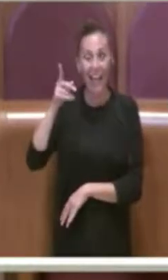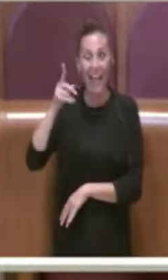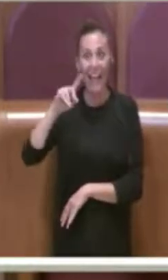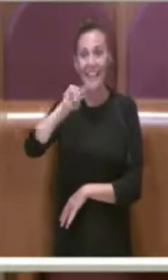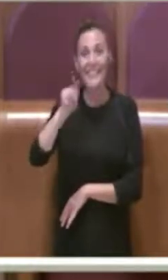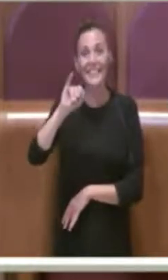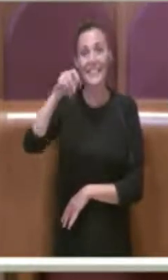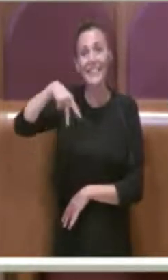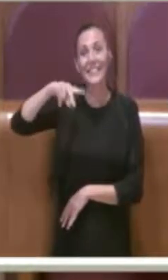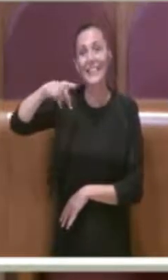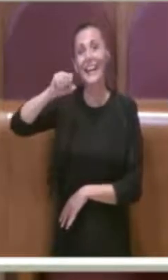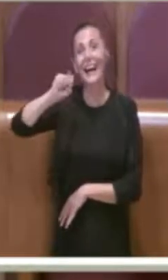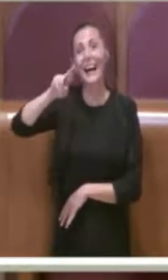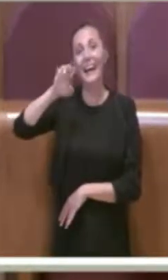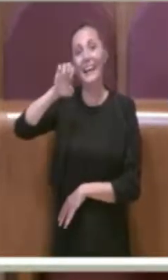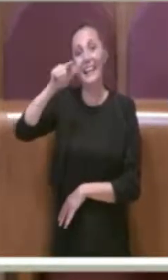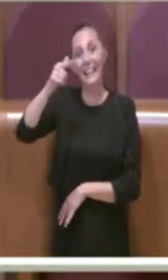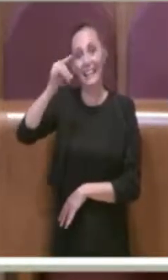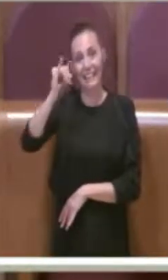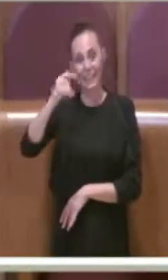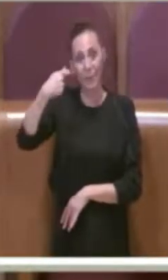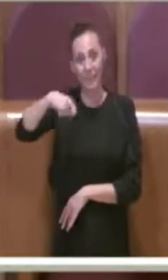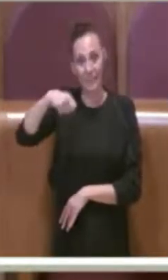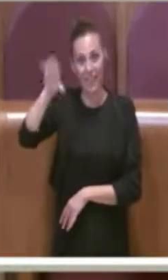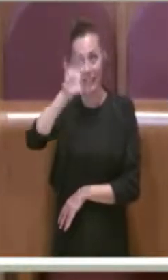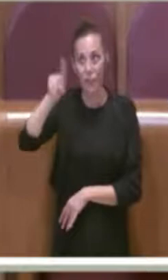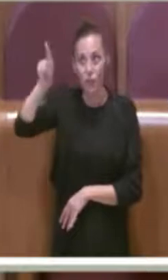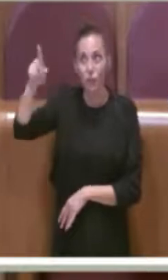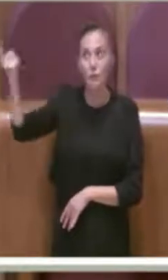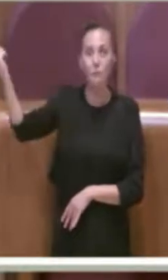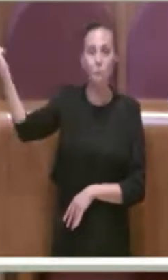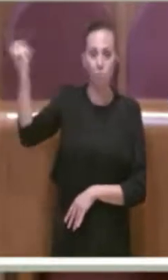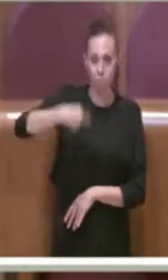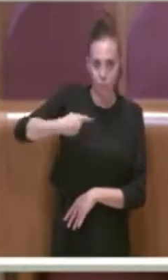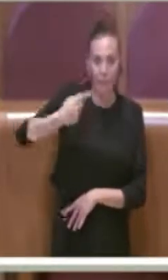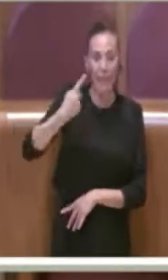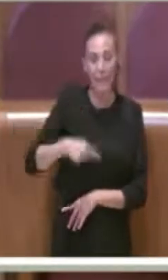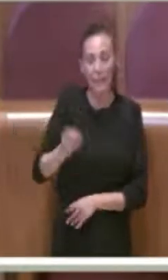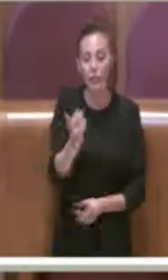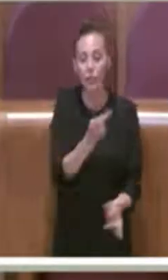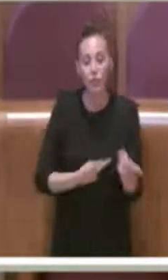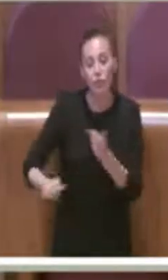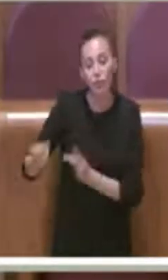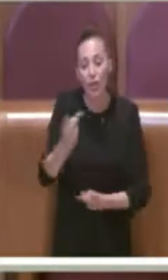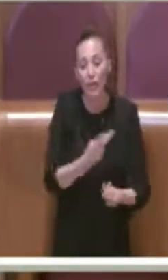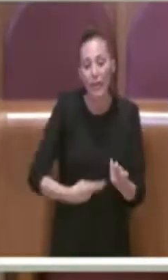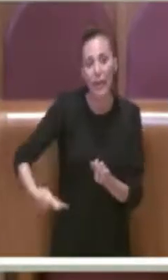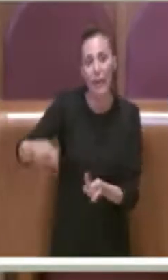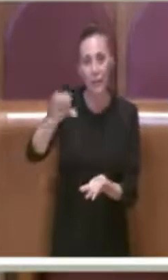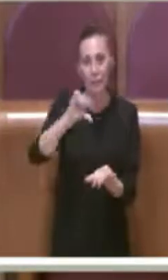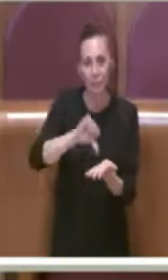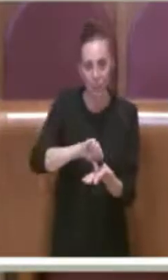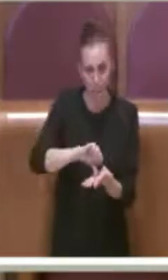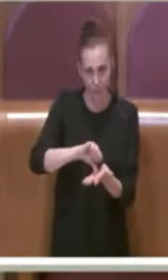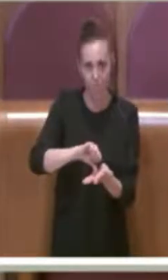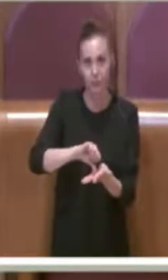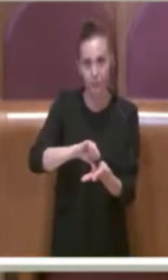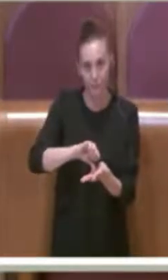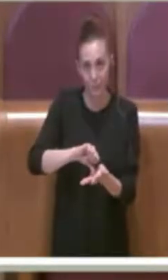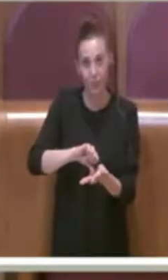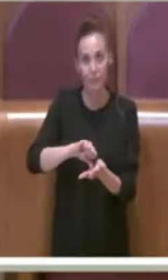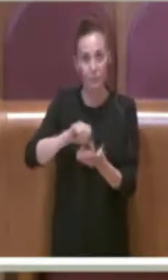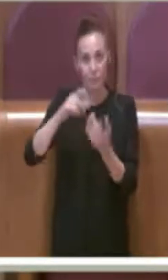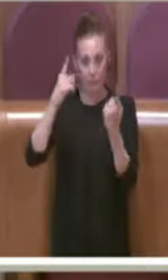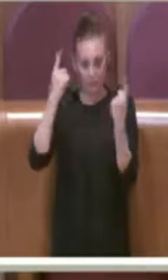Comune di Roma di individuare un sito. Ora, peraltro, a fronte dell'arresto della dirigente che seguiva quell